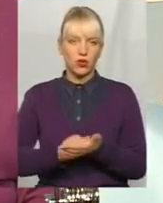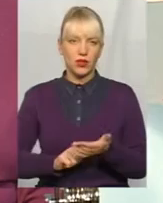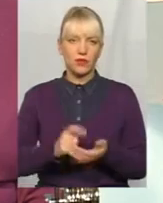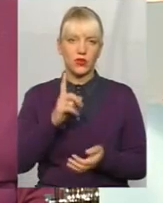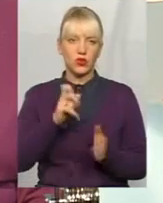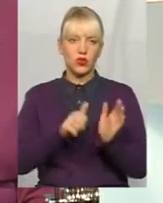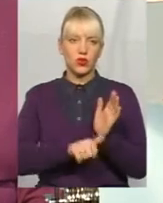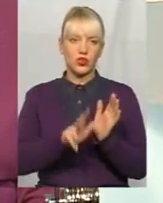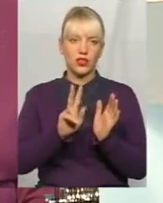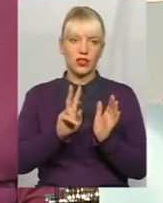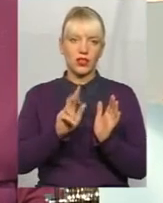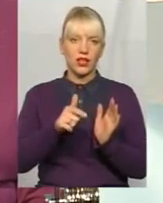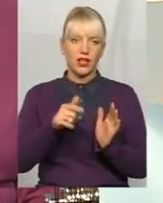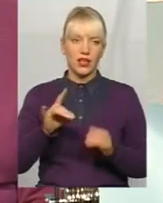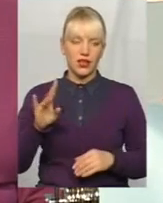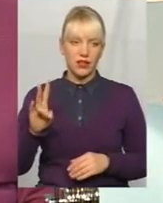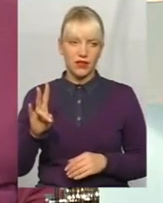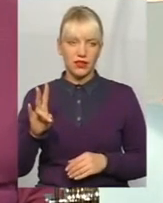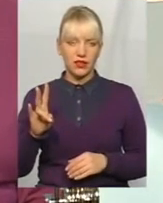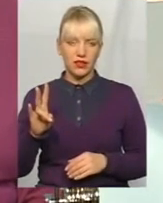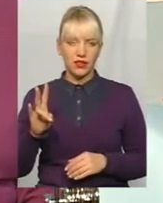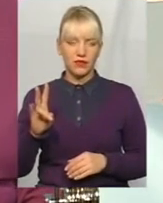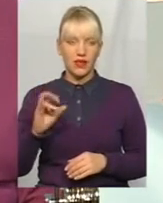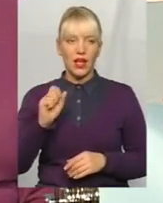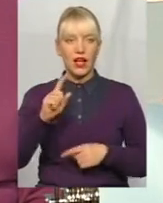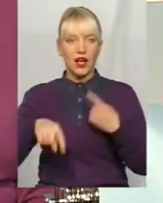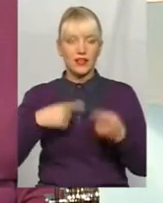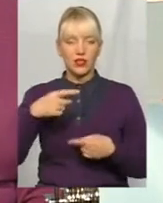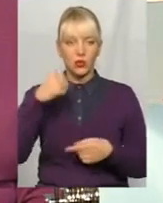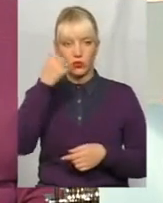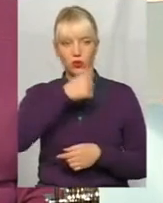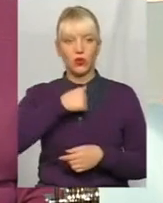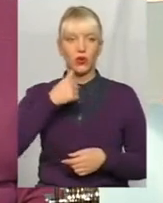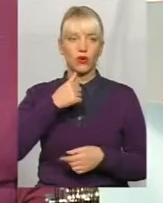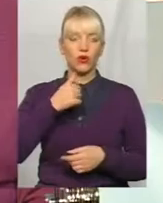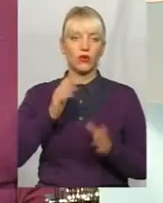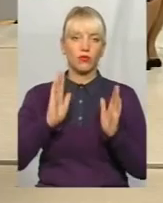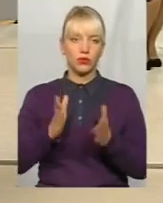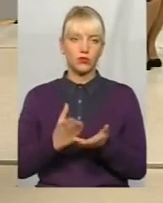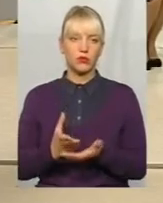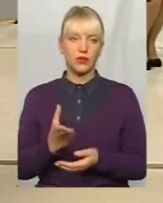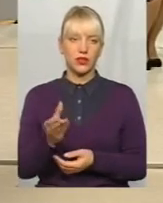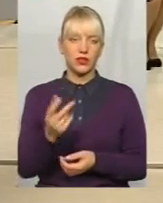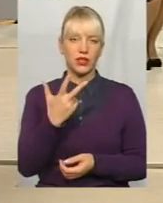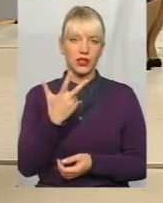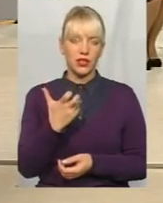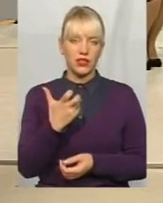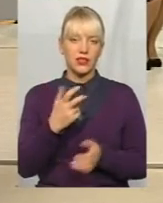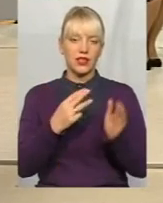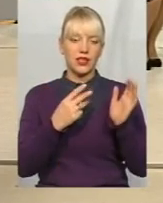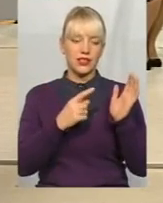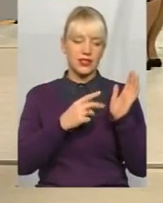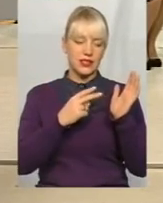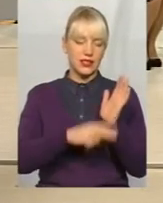160 гривень, а з наступного року будемо сплачувати 376